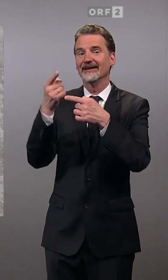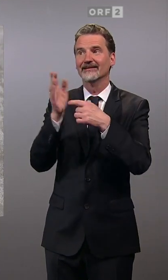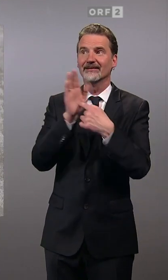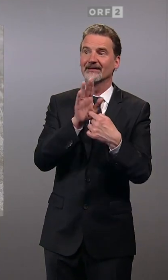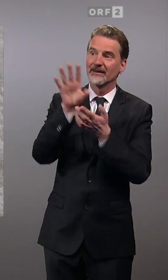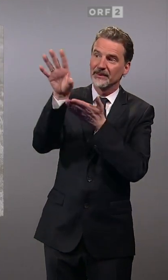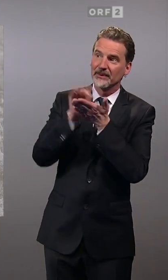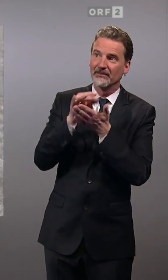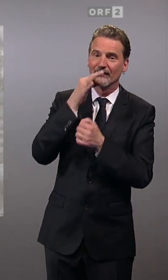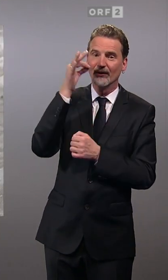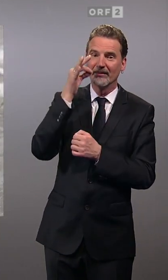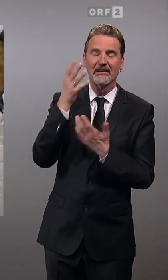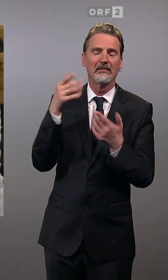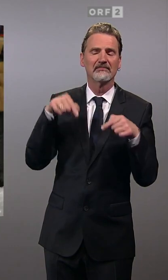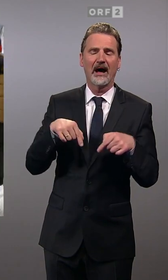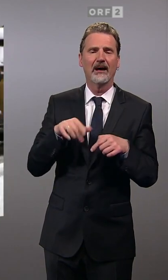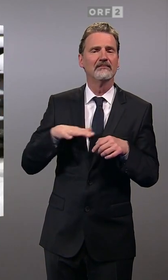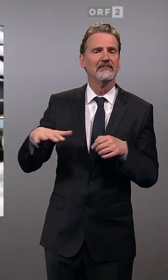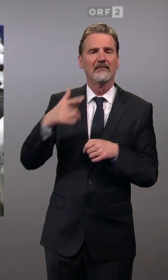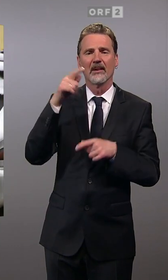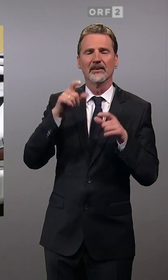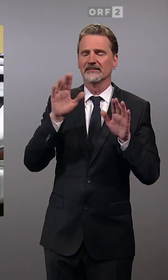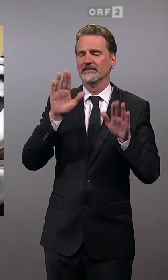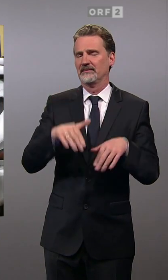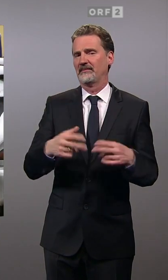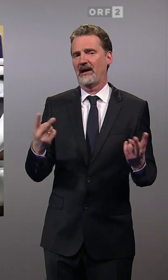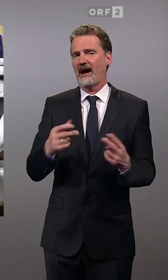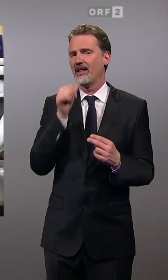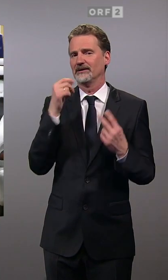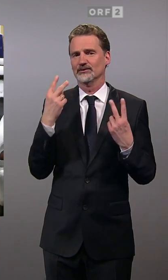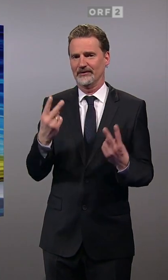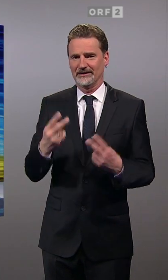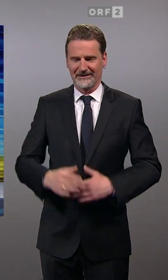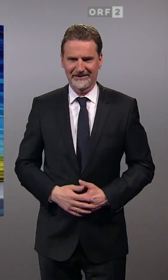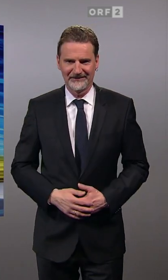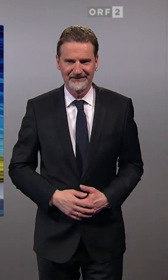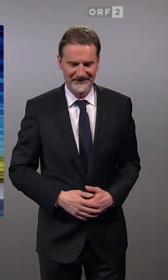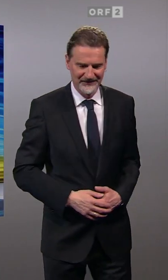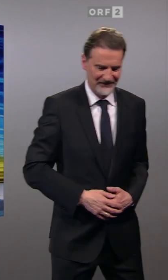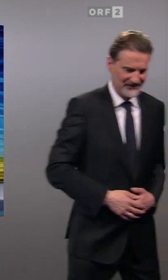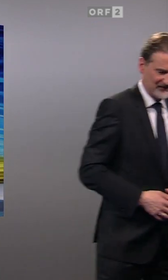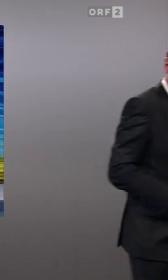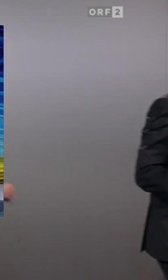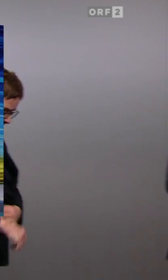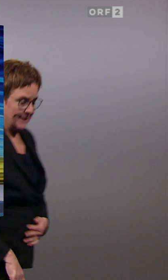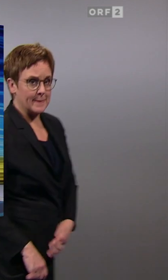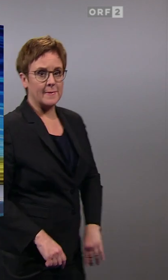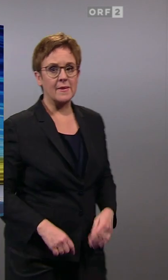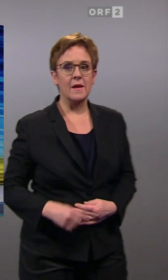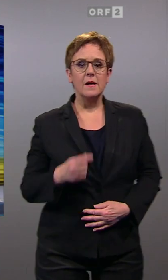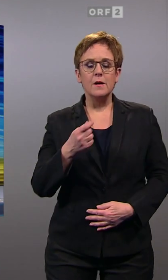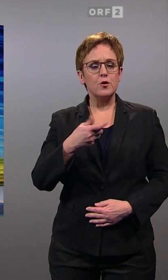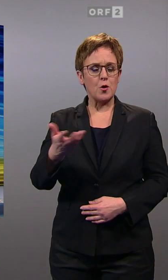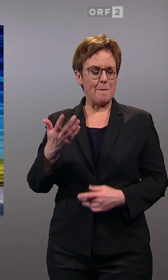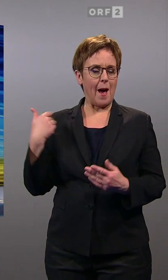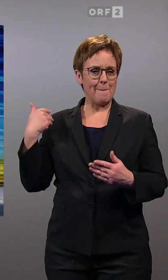das ist den Königstädtnerinnen und Königstädtnern auch gar nicht so wichtig. Wir haben es schon mehrmals gehört heute im Rahmen unserer